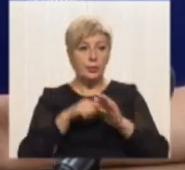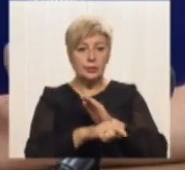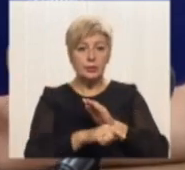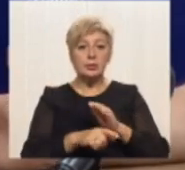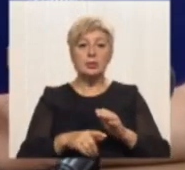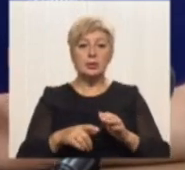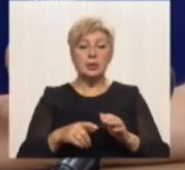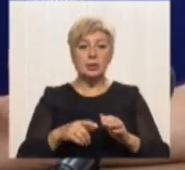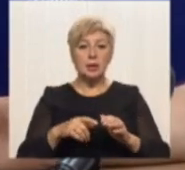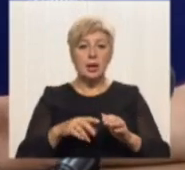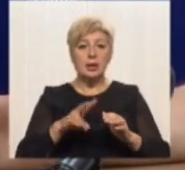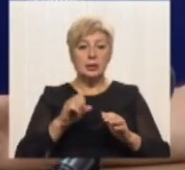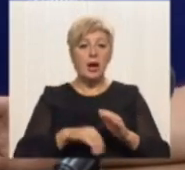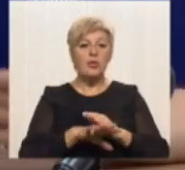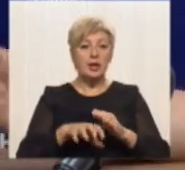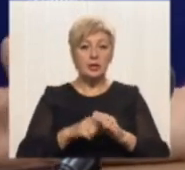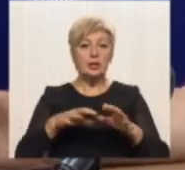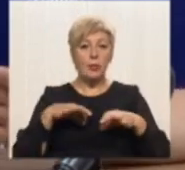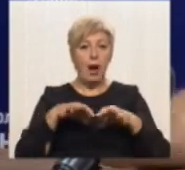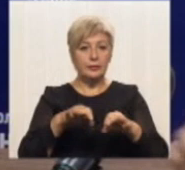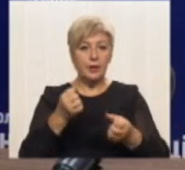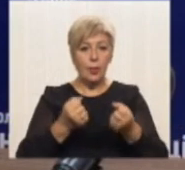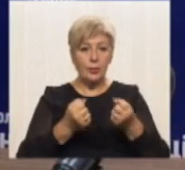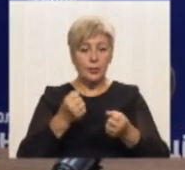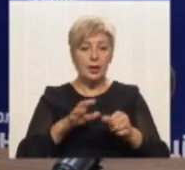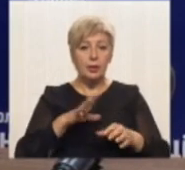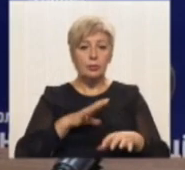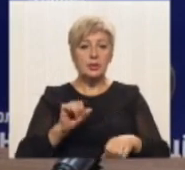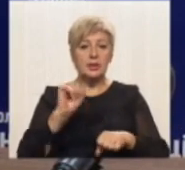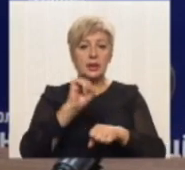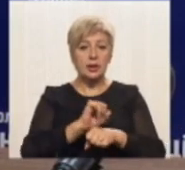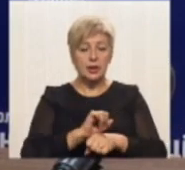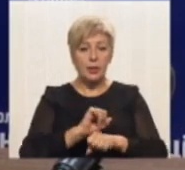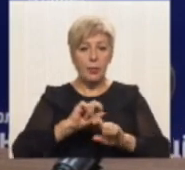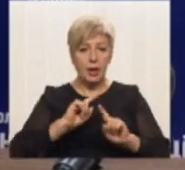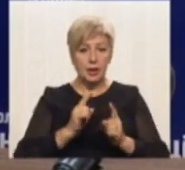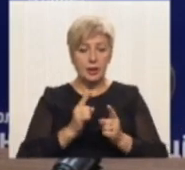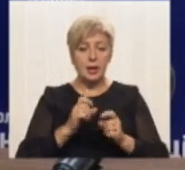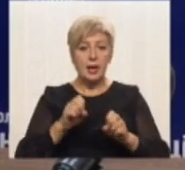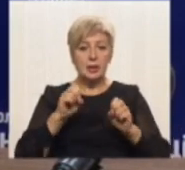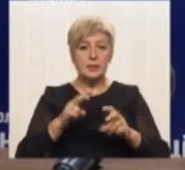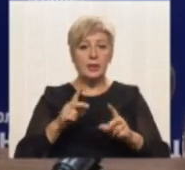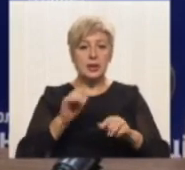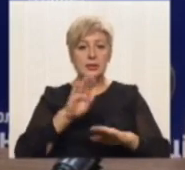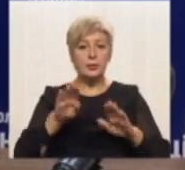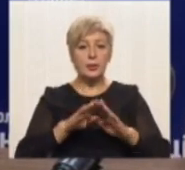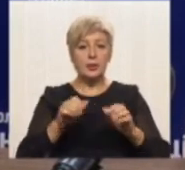скоєння злочину на викраденому автомобілі були затримані спецпідрозділом